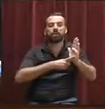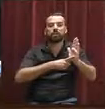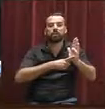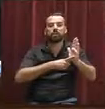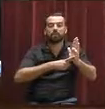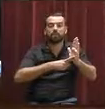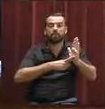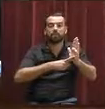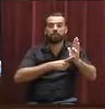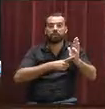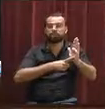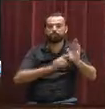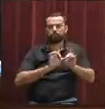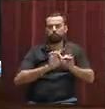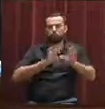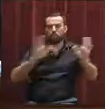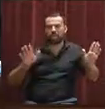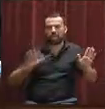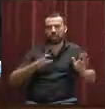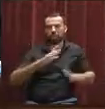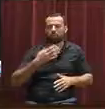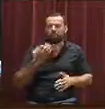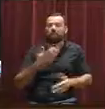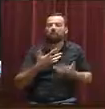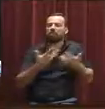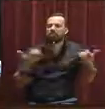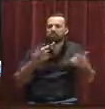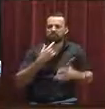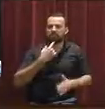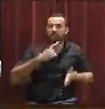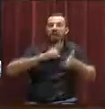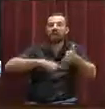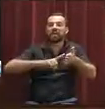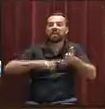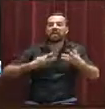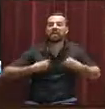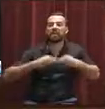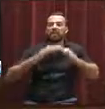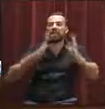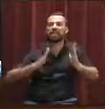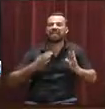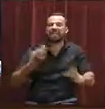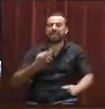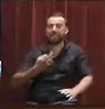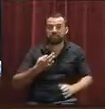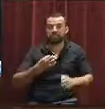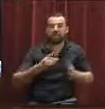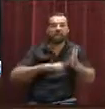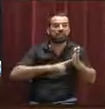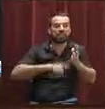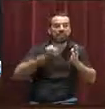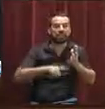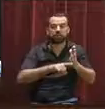i que tenim una llei que clarifica perfectament el que és un lloguer vacacional i que diu clarament on se pot fer i on no i a partir d'aquí